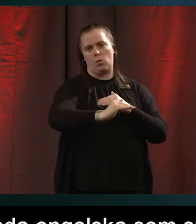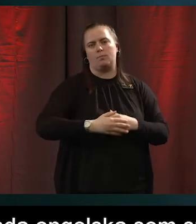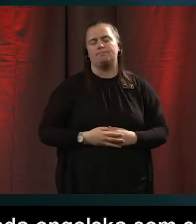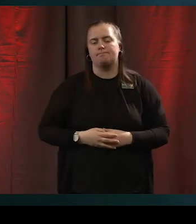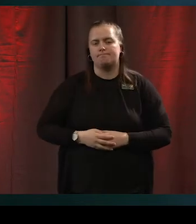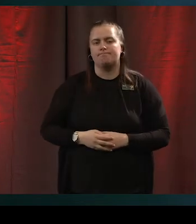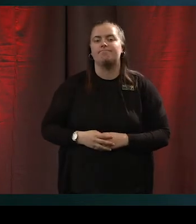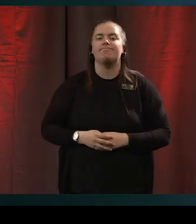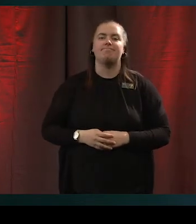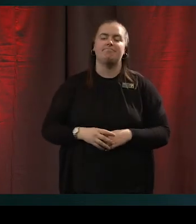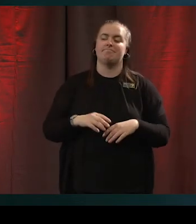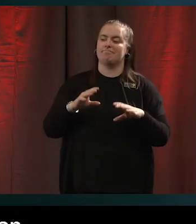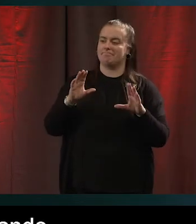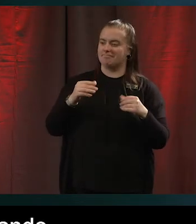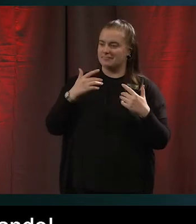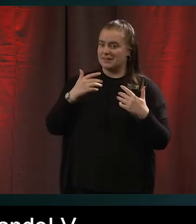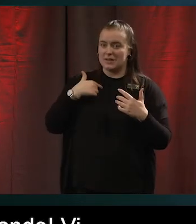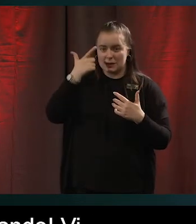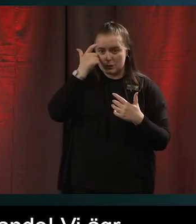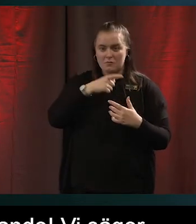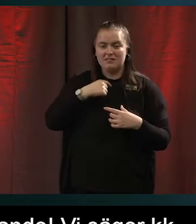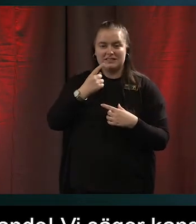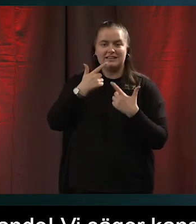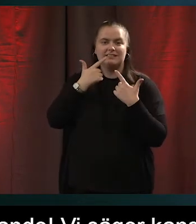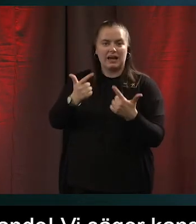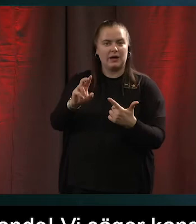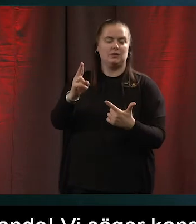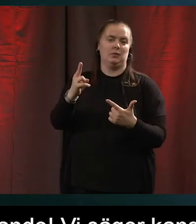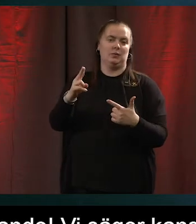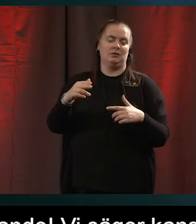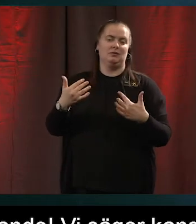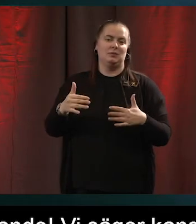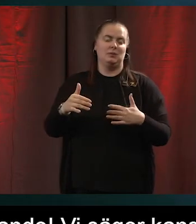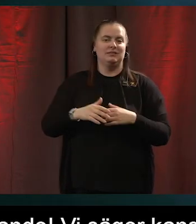Stralande. Då kanske vi säger tack så väldigt mycket till er.